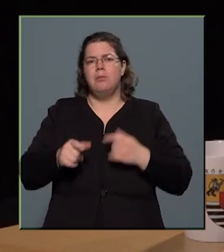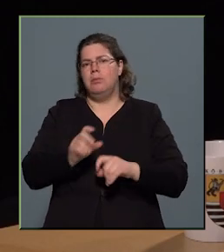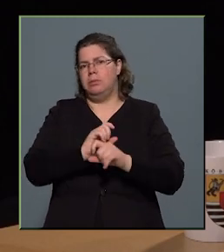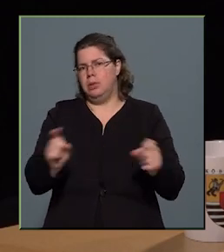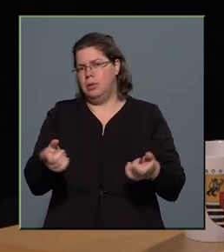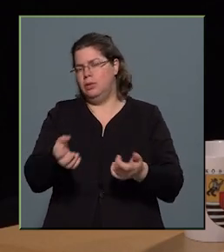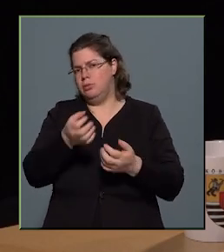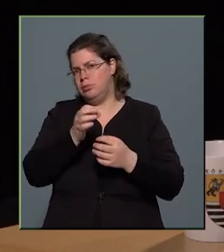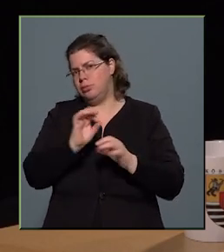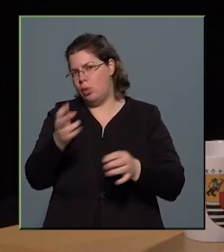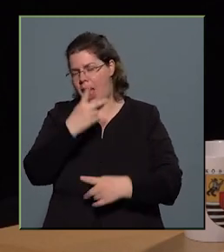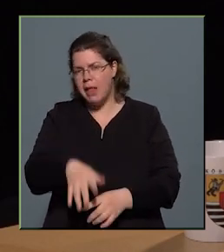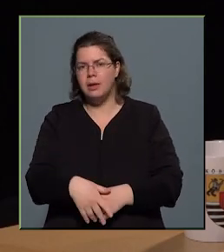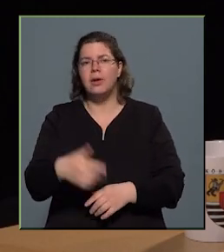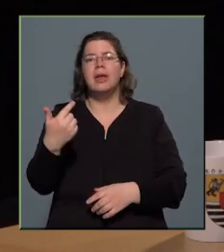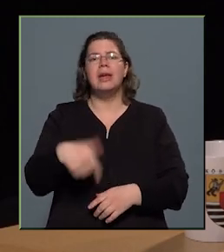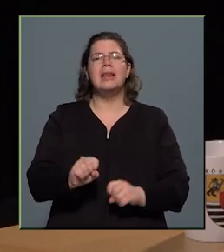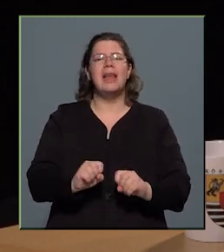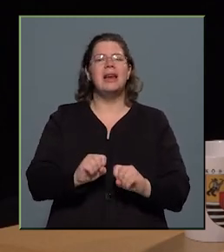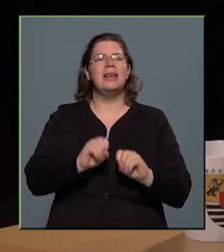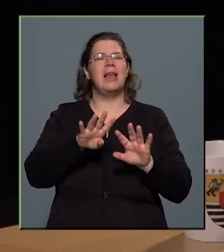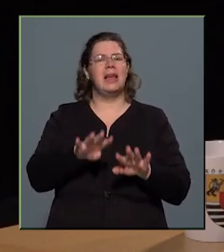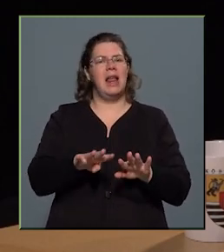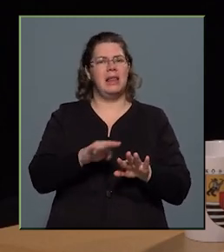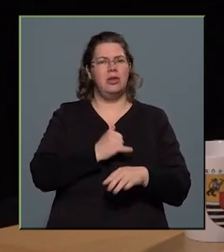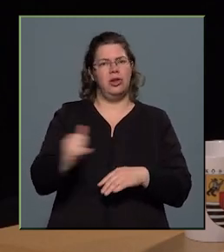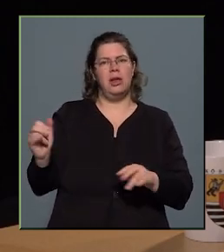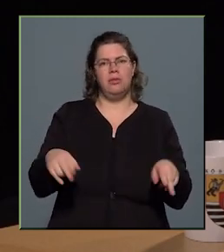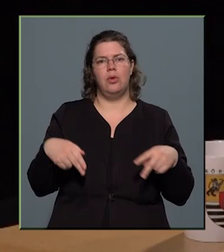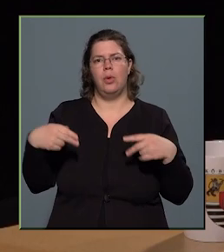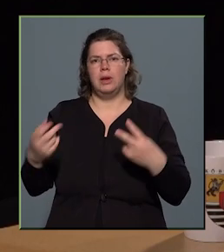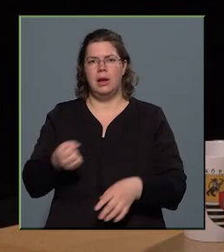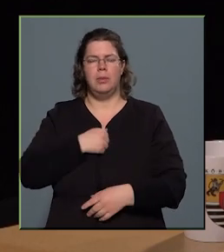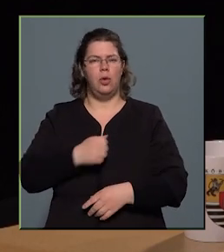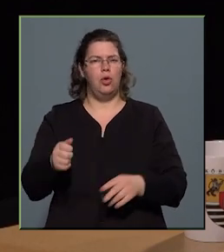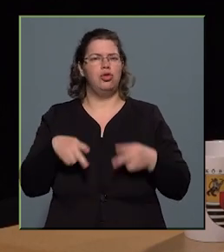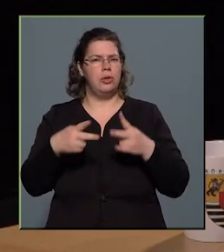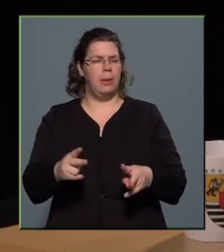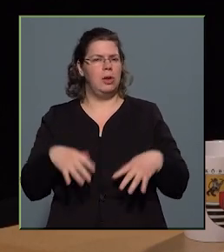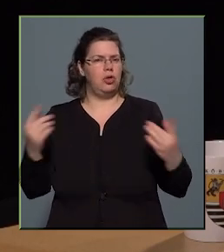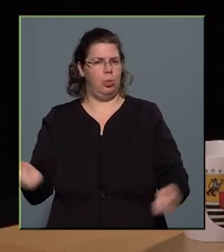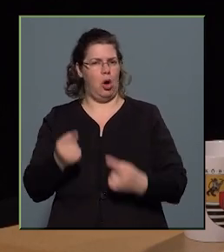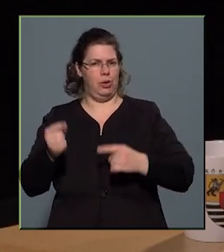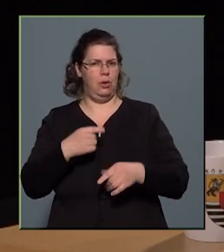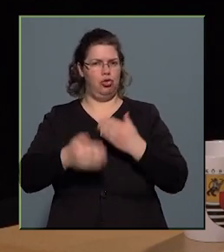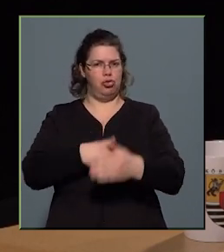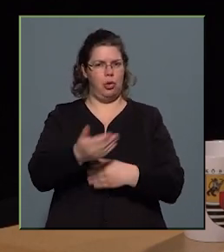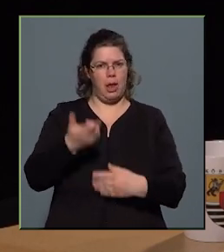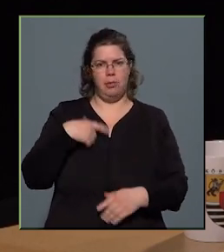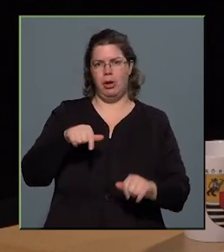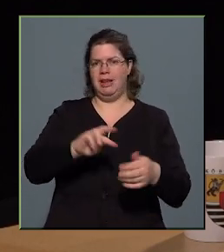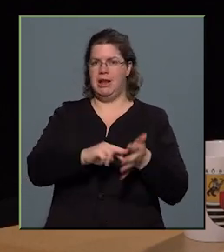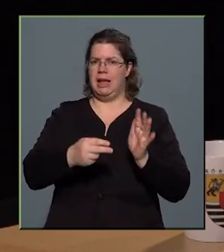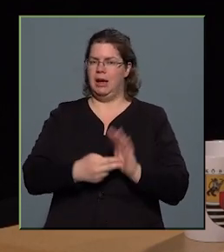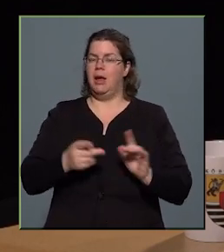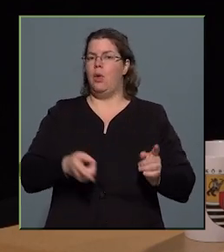hogy a 2019-es évet követően, amikor a Hős utcában vagy egy nagyobb akciósorozat történt meg itt a kerületben, akkor